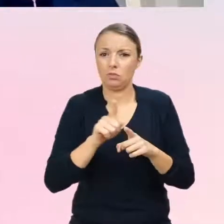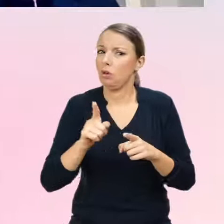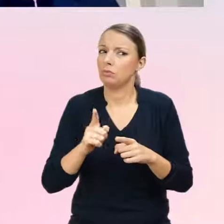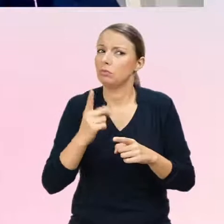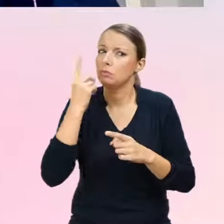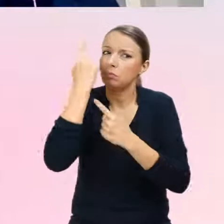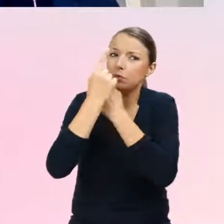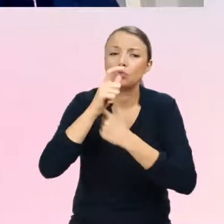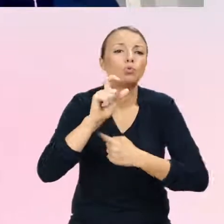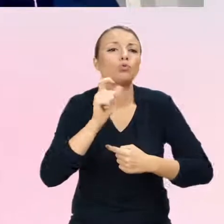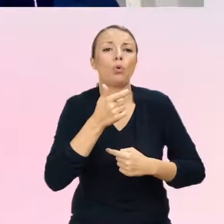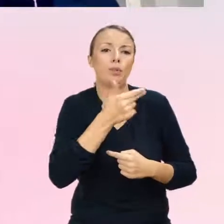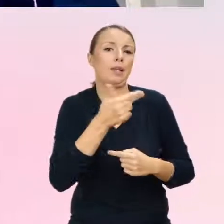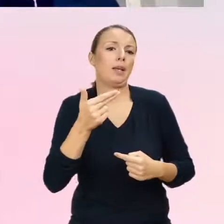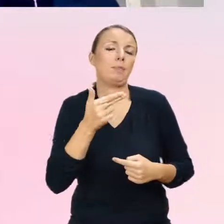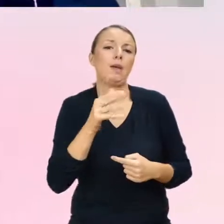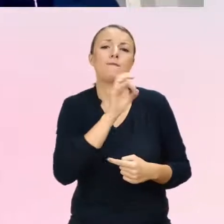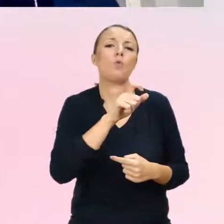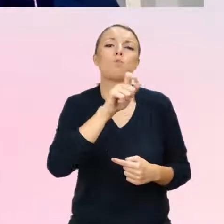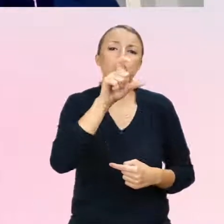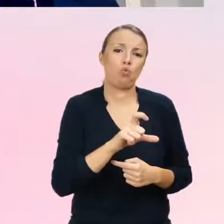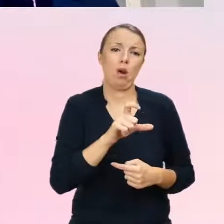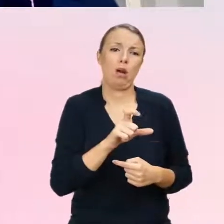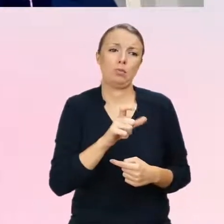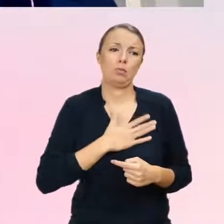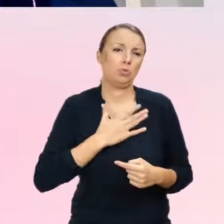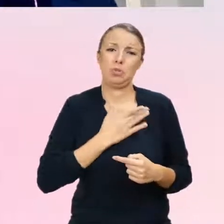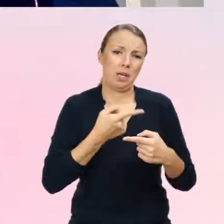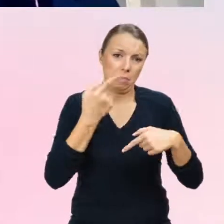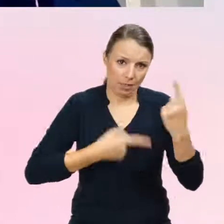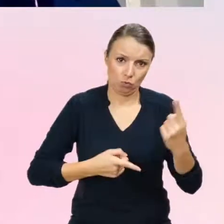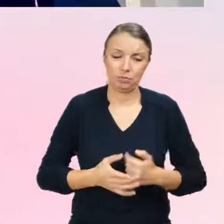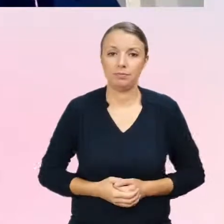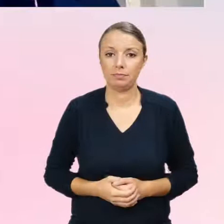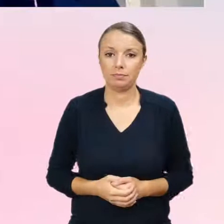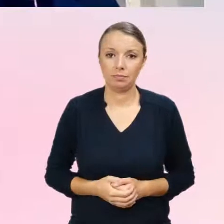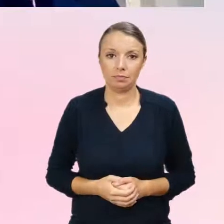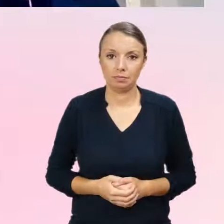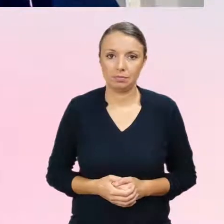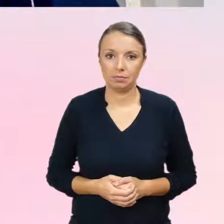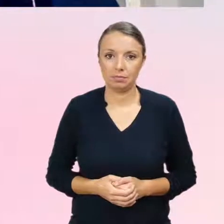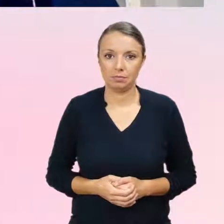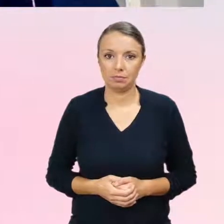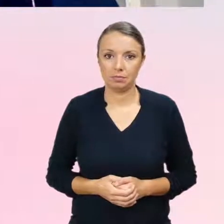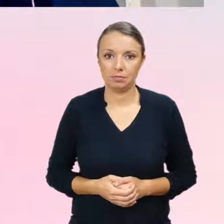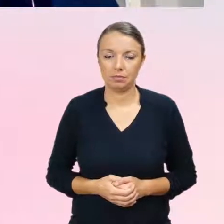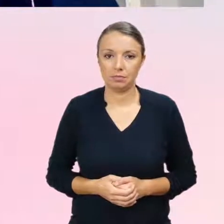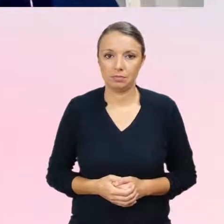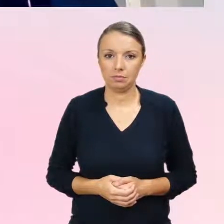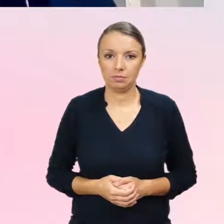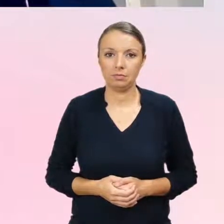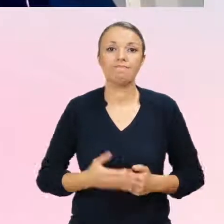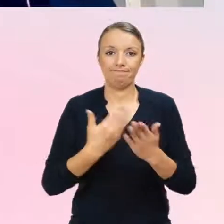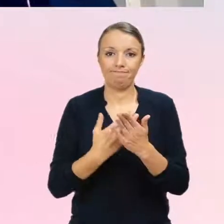podstawowej tej niezgodności. W związku z tym to